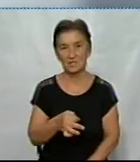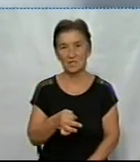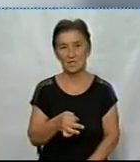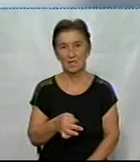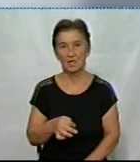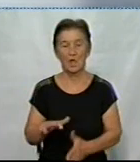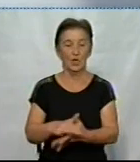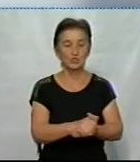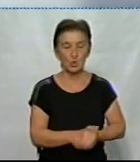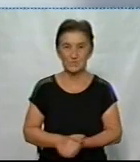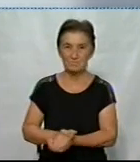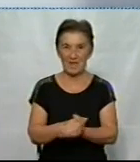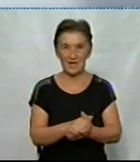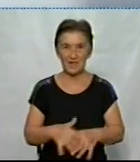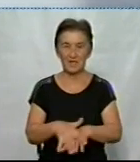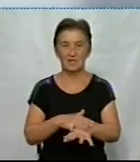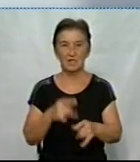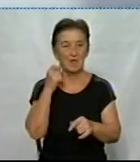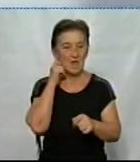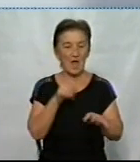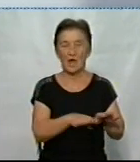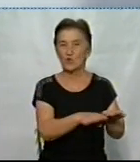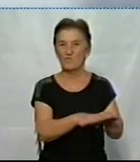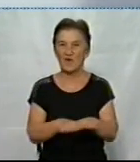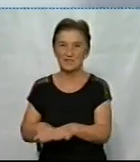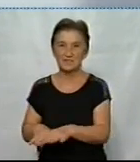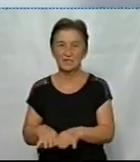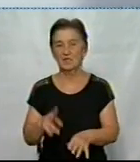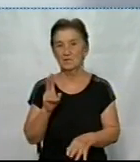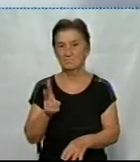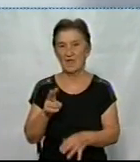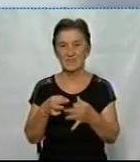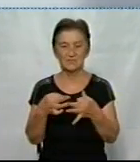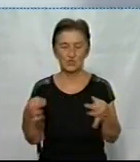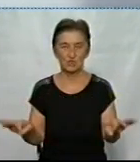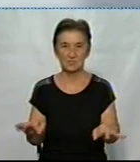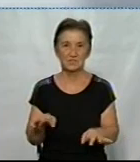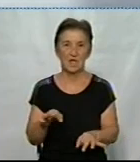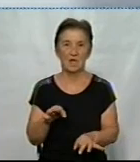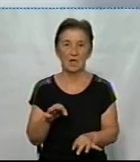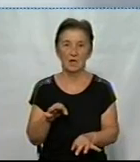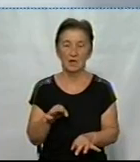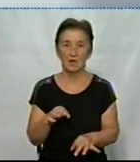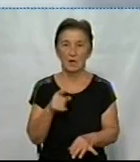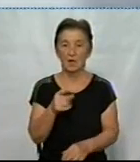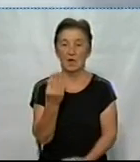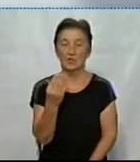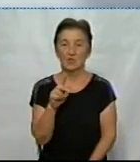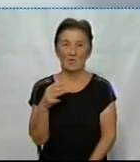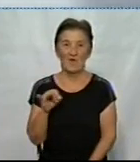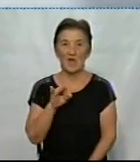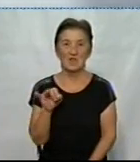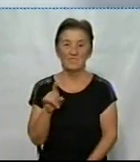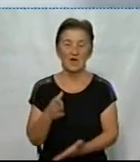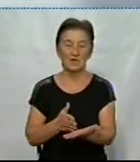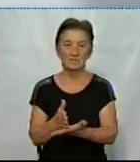Кропивницький продовжує цикл сюжетів «Ровесники незалежності» до 29-ї річниці Незалежності України. Юрій Шаповалов з Новгородки